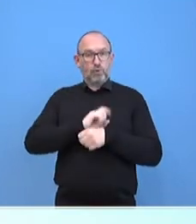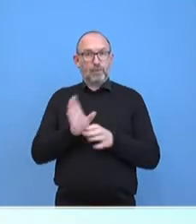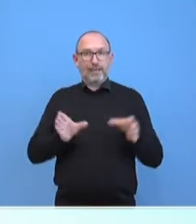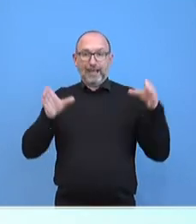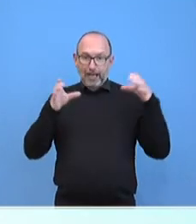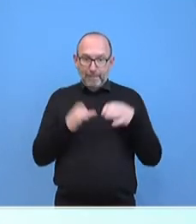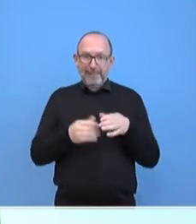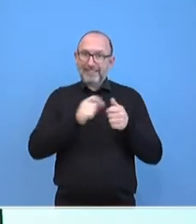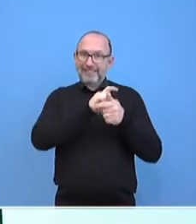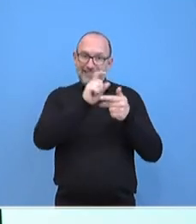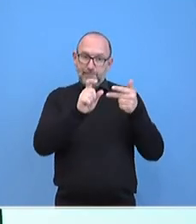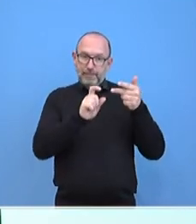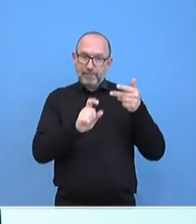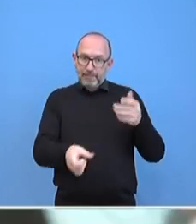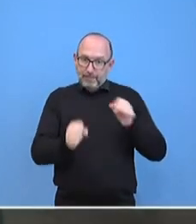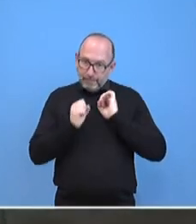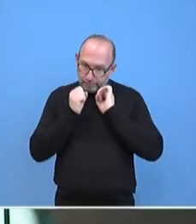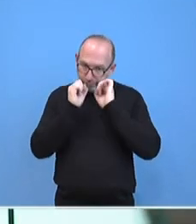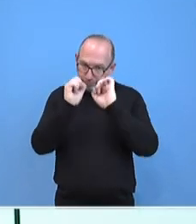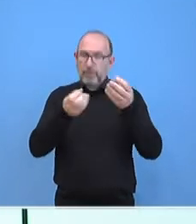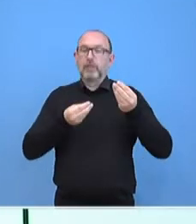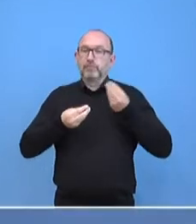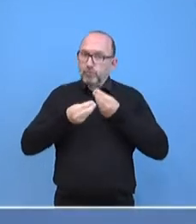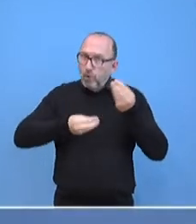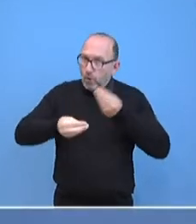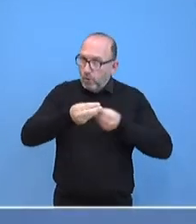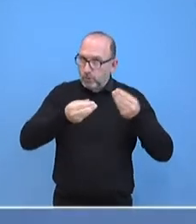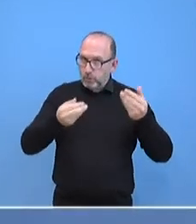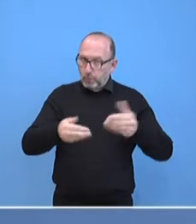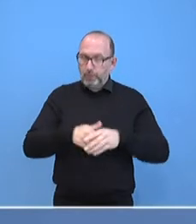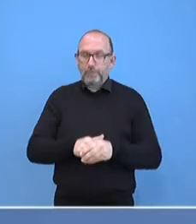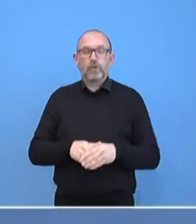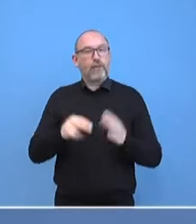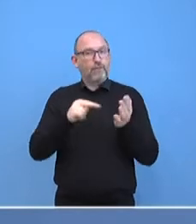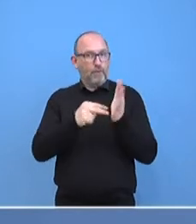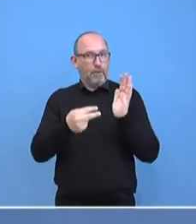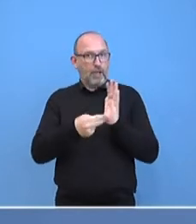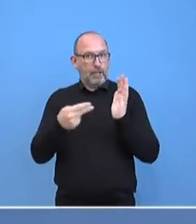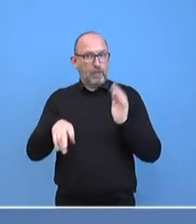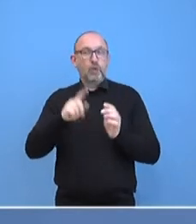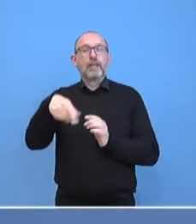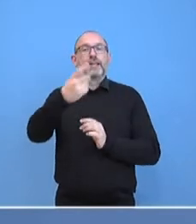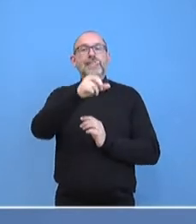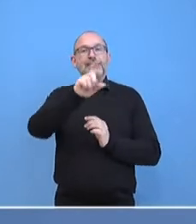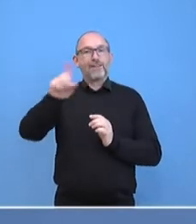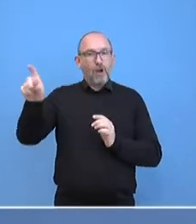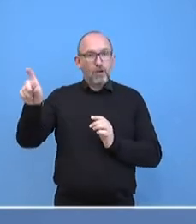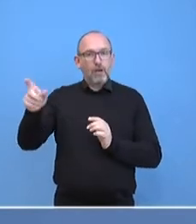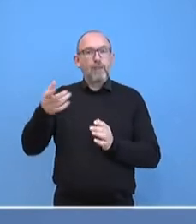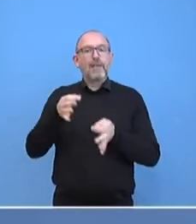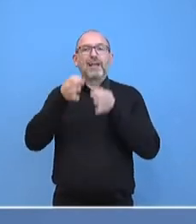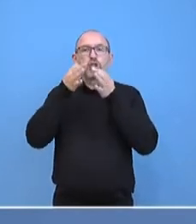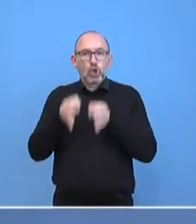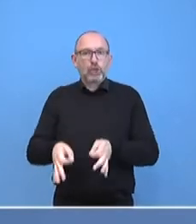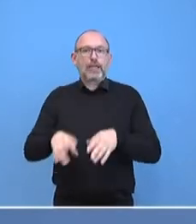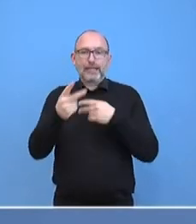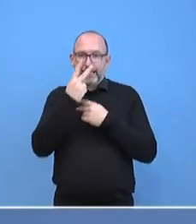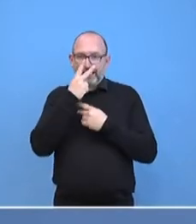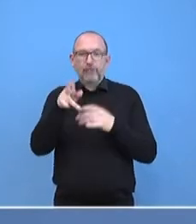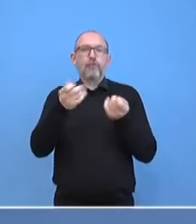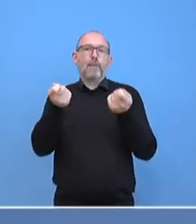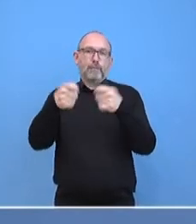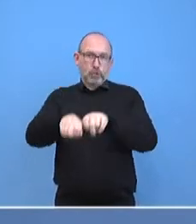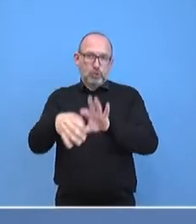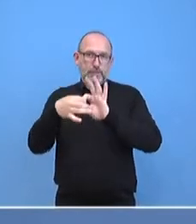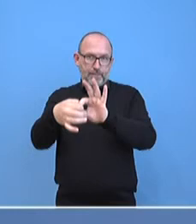in der diese Themen vorangetrieben wurden. Und wie gesagt, die nächste Woche wird dann dort erhebliche Veränderungen und auch Beschlüsse bringen.